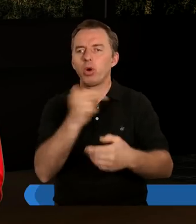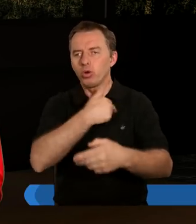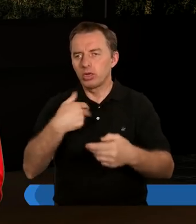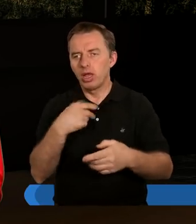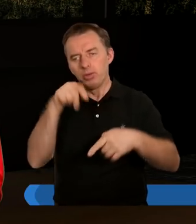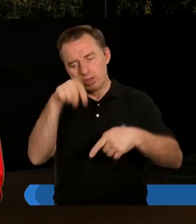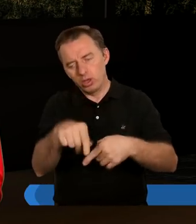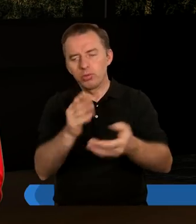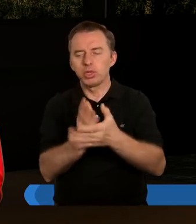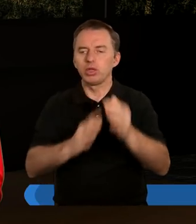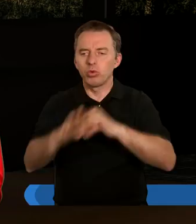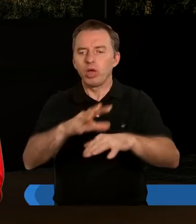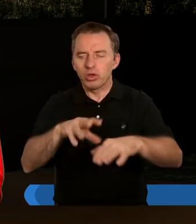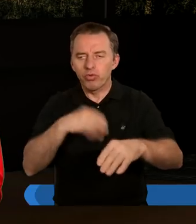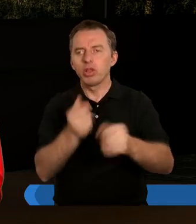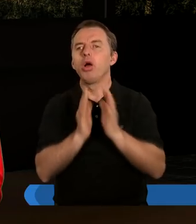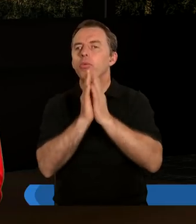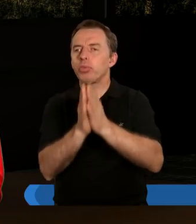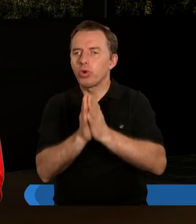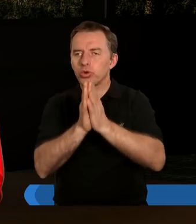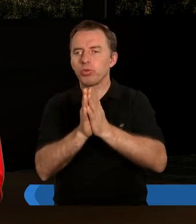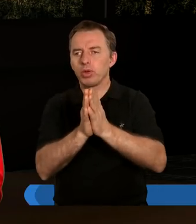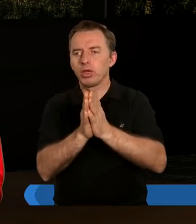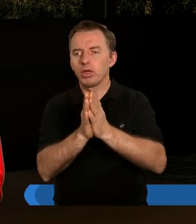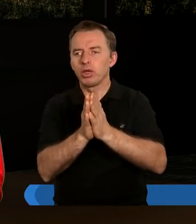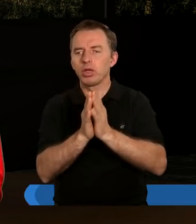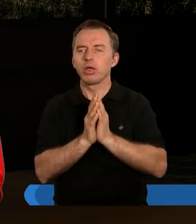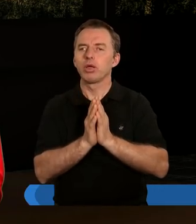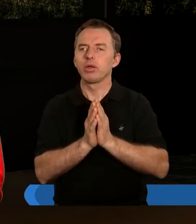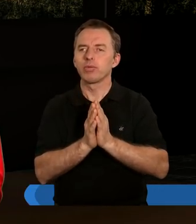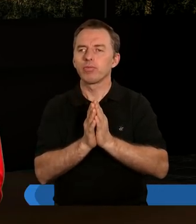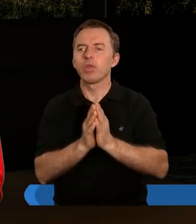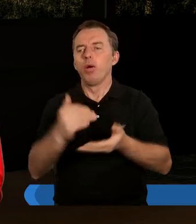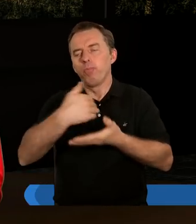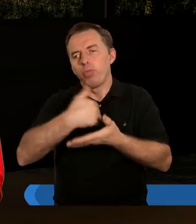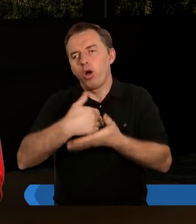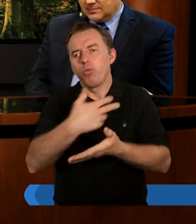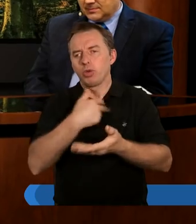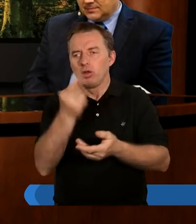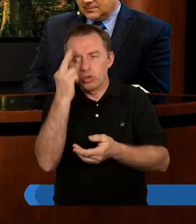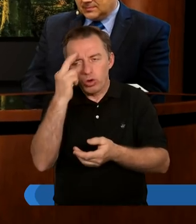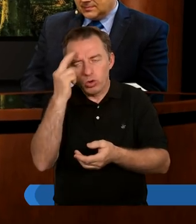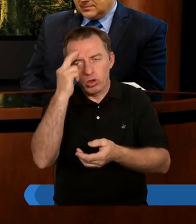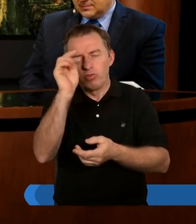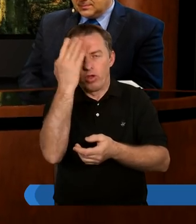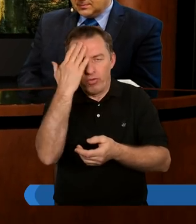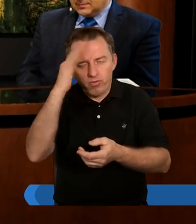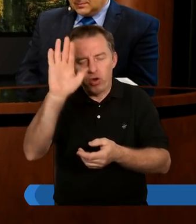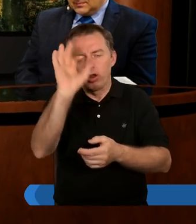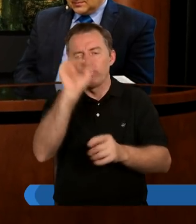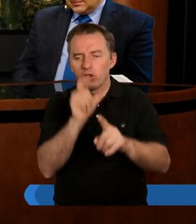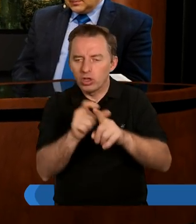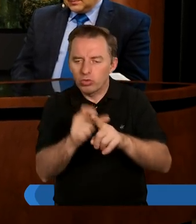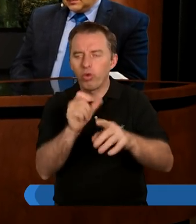Bądź z nami tutaj przez swojego Ducha Świętego. Prosimy, pomóż nam zrozumieć Twoją wolę,